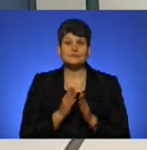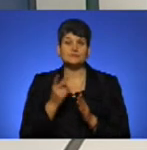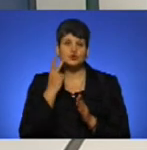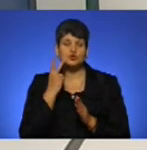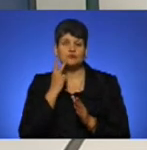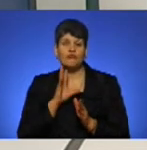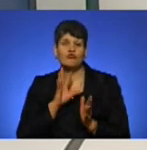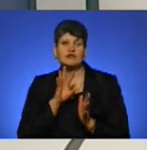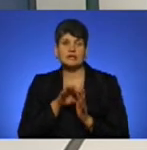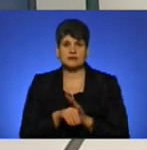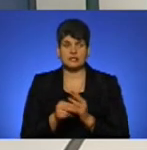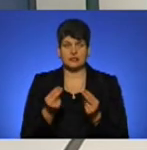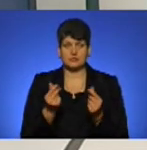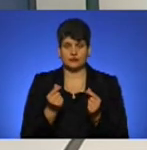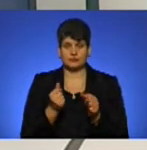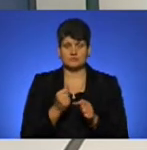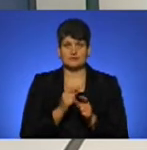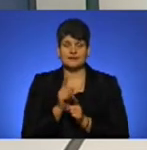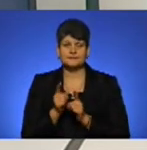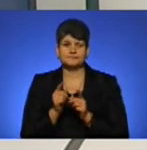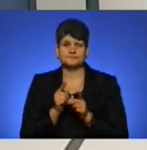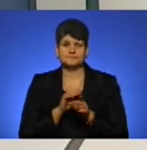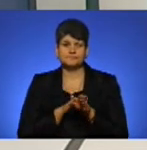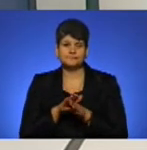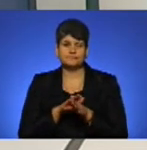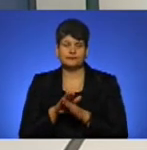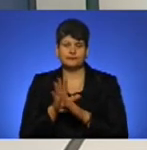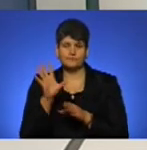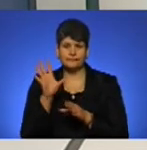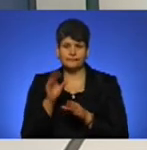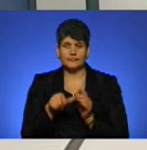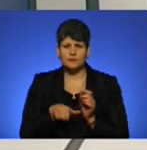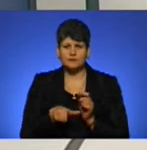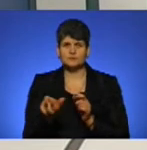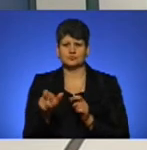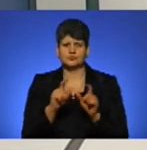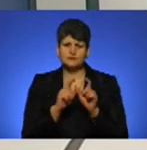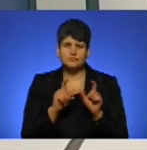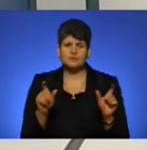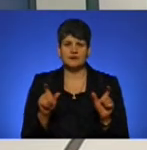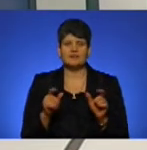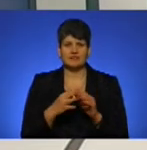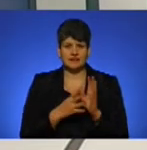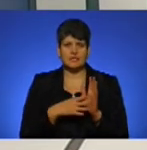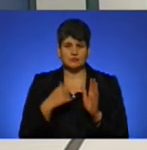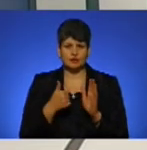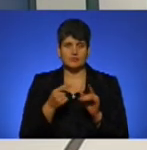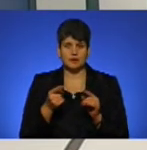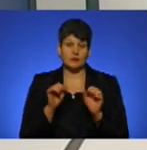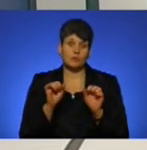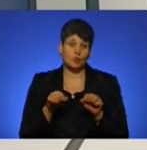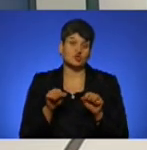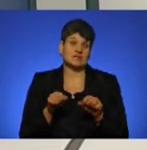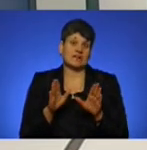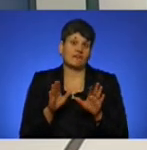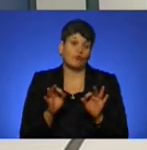кошти, реалізовували аеровокзал, реалізовували злітну посадкову смугу. Тобто, в 2019 році, так, тернополяни, можливо, вже